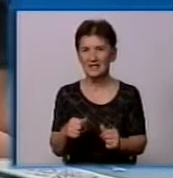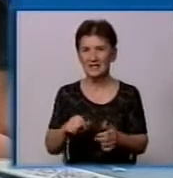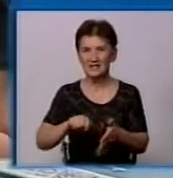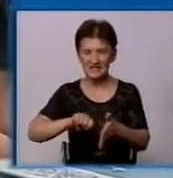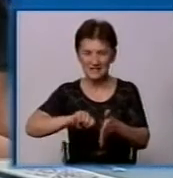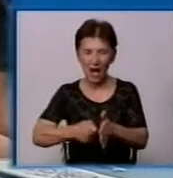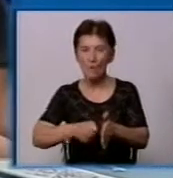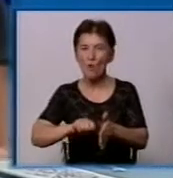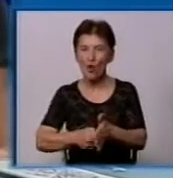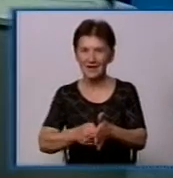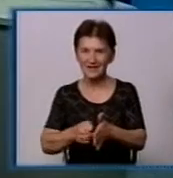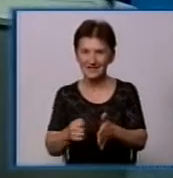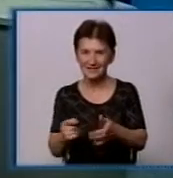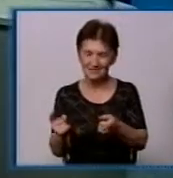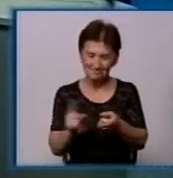не вкрали.